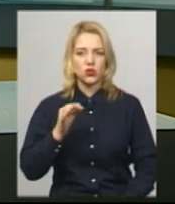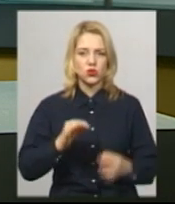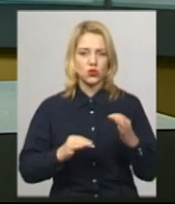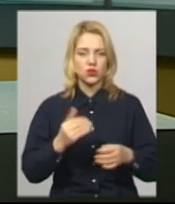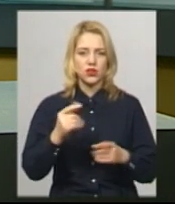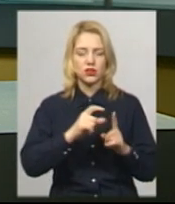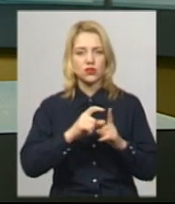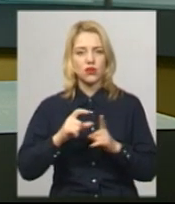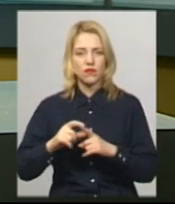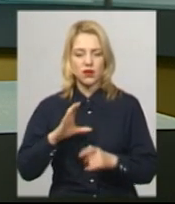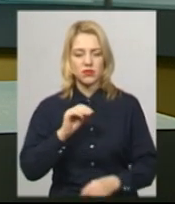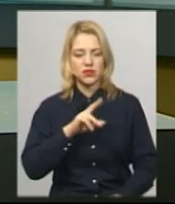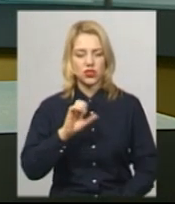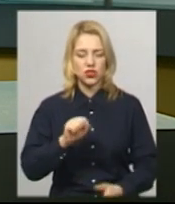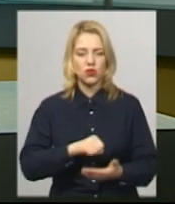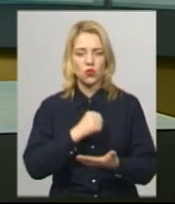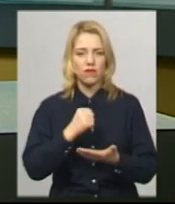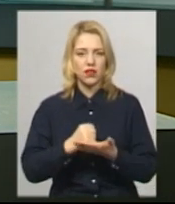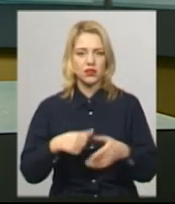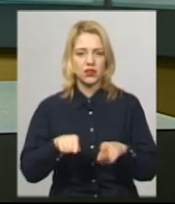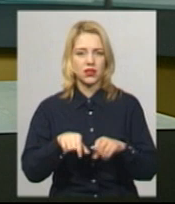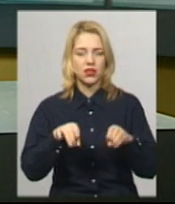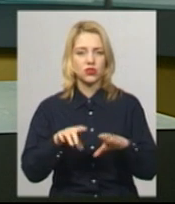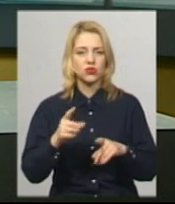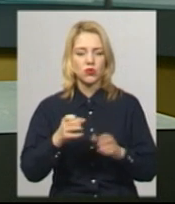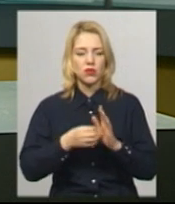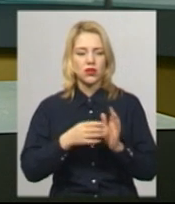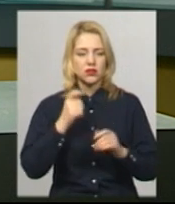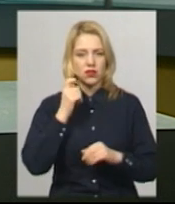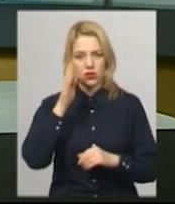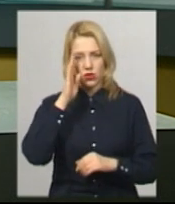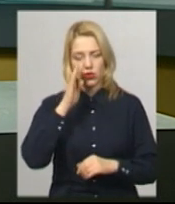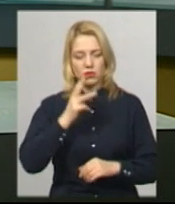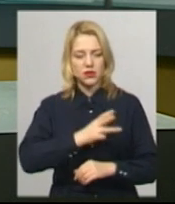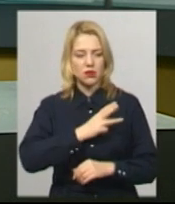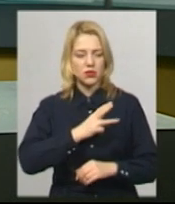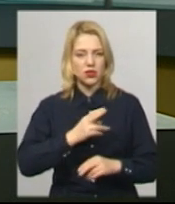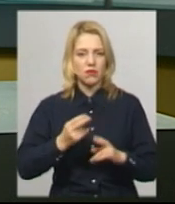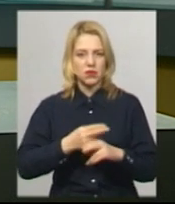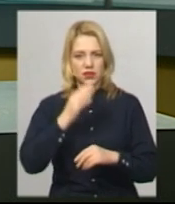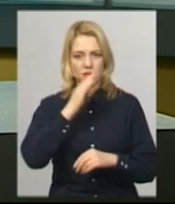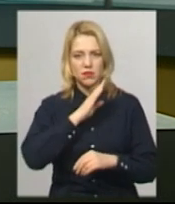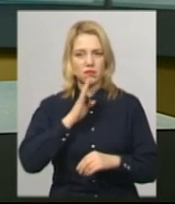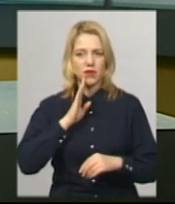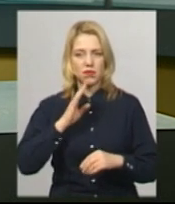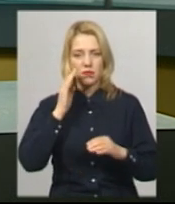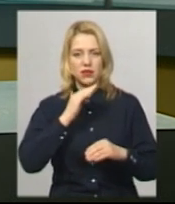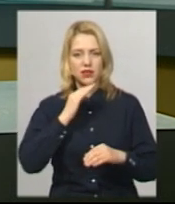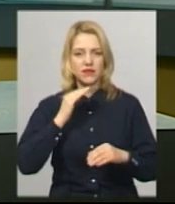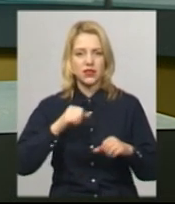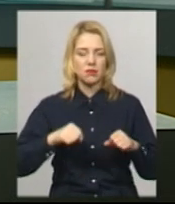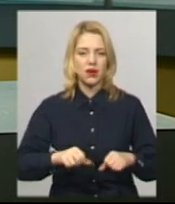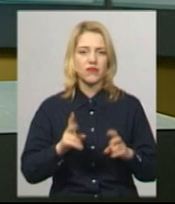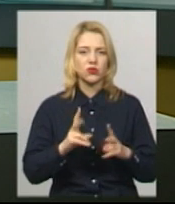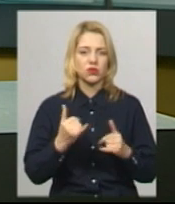За її словами, у січні ухвалили відповідне рішення. Чому 15-річний хлопець забажав позбавити своїх матір та батька батьківських прав та